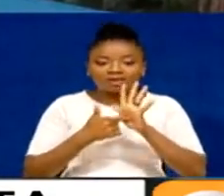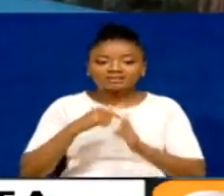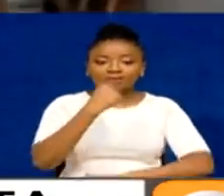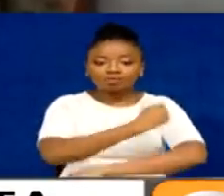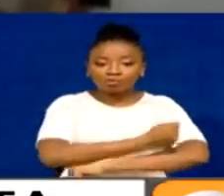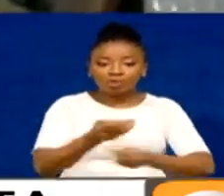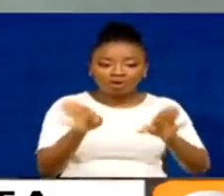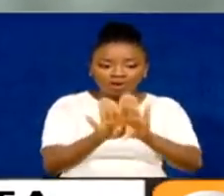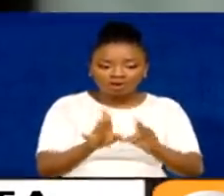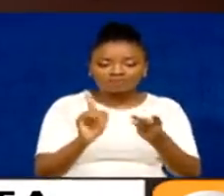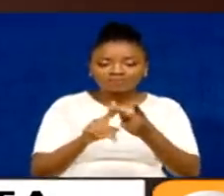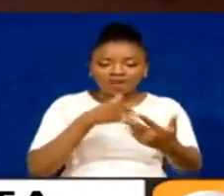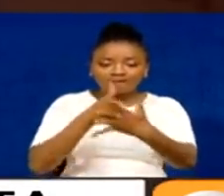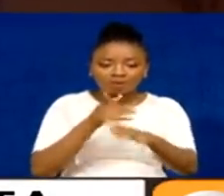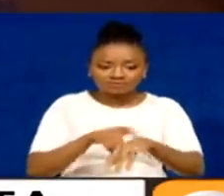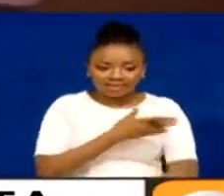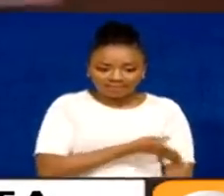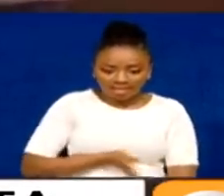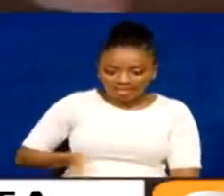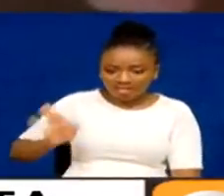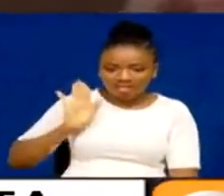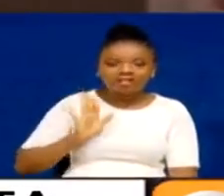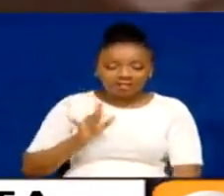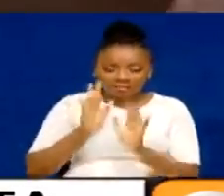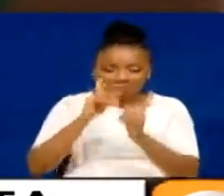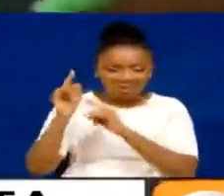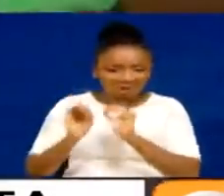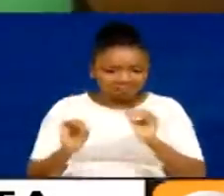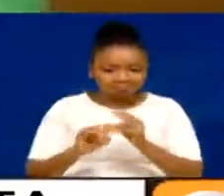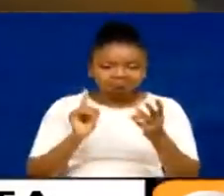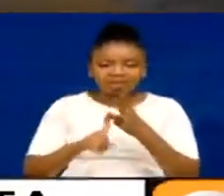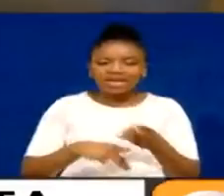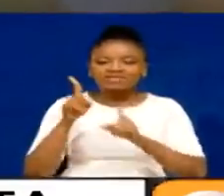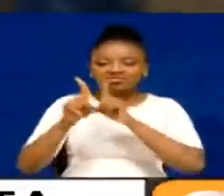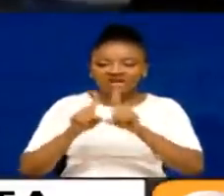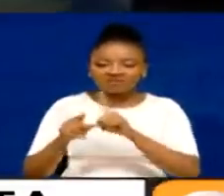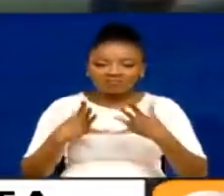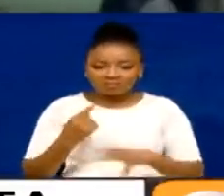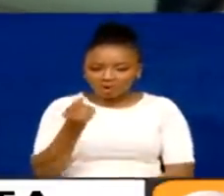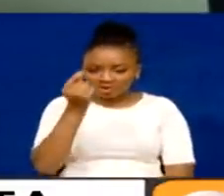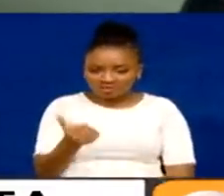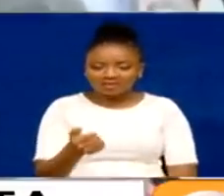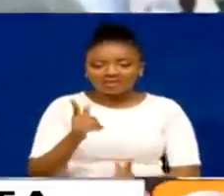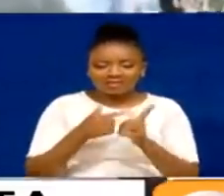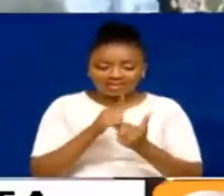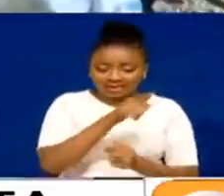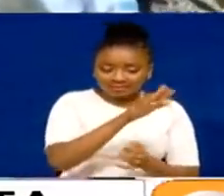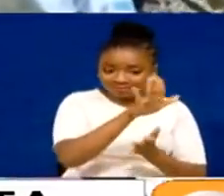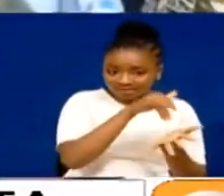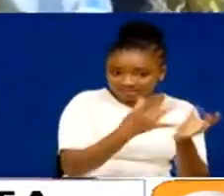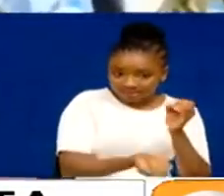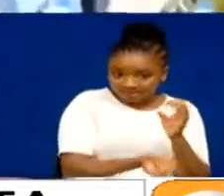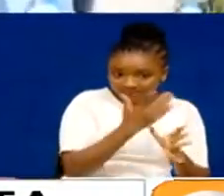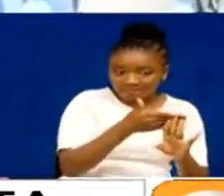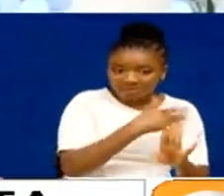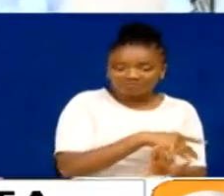shule, kueka kafyu na kueka vikwazo vya usafiri. Kablea kuzinulua kwa kituo hicho, sirikali